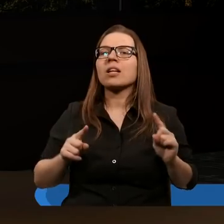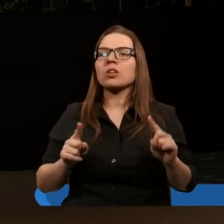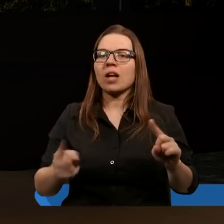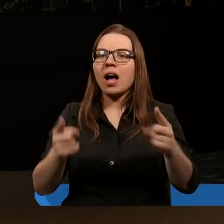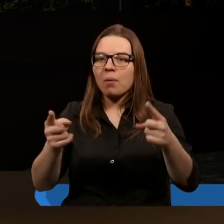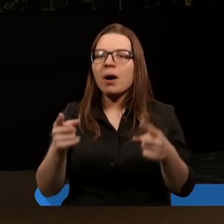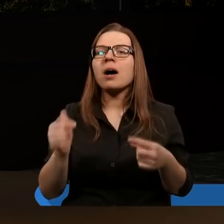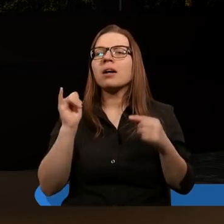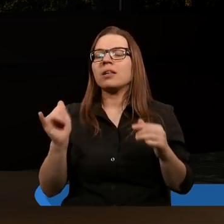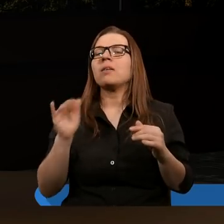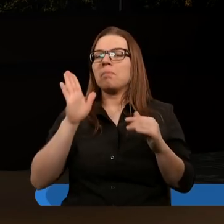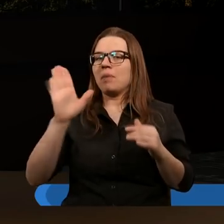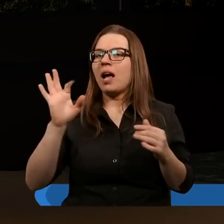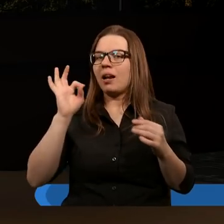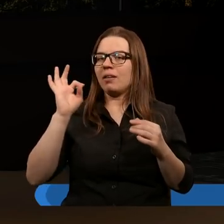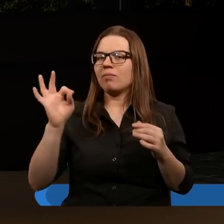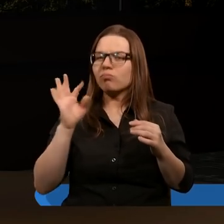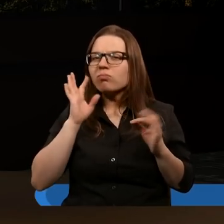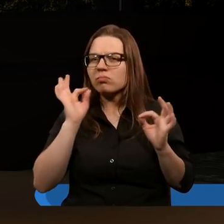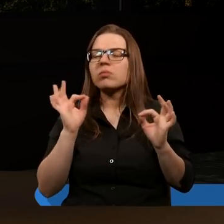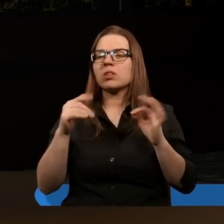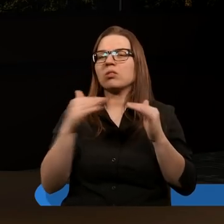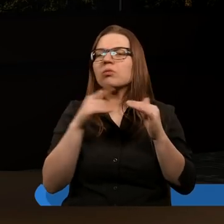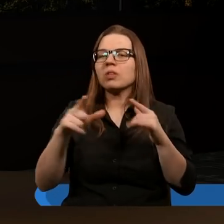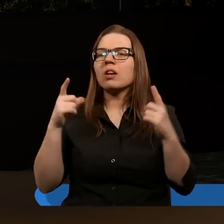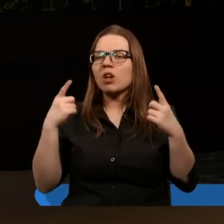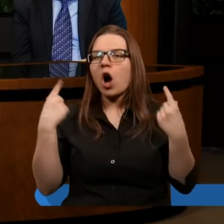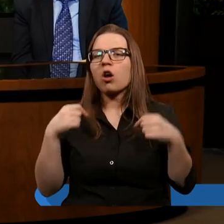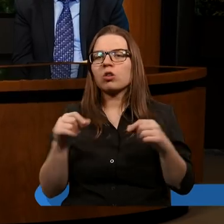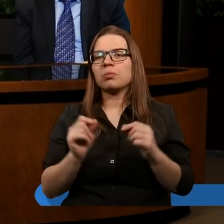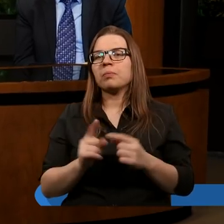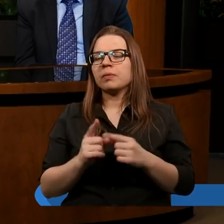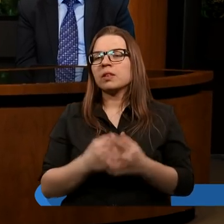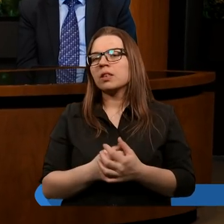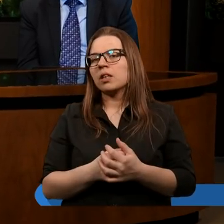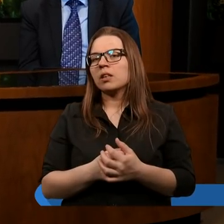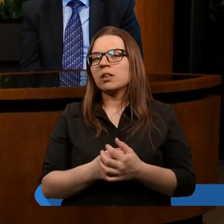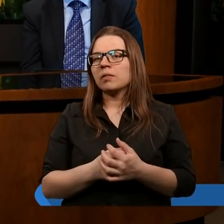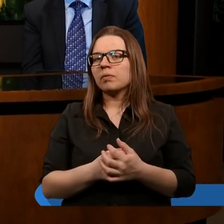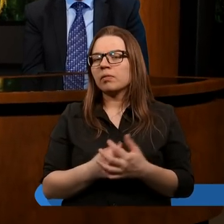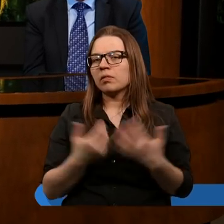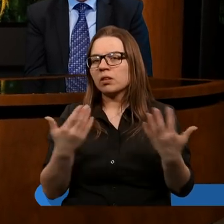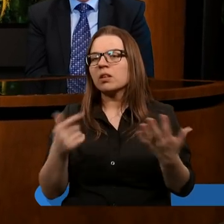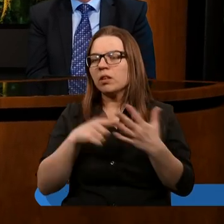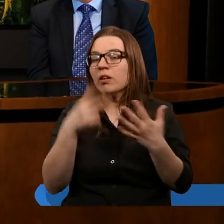i ma swoich wiernych również w tych czasach. Więc chociaż był głód Słowa Bożego, prawda?